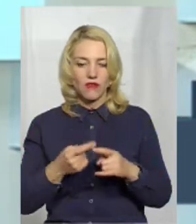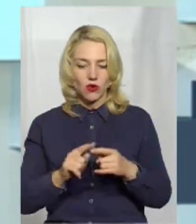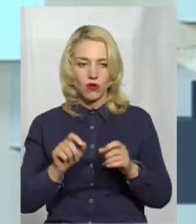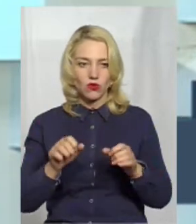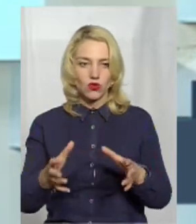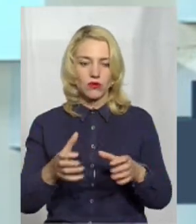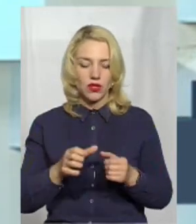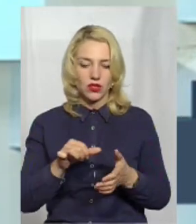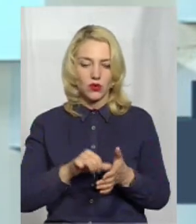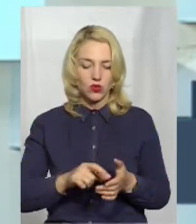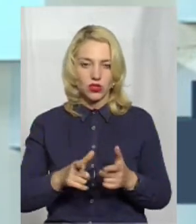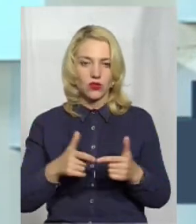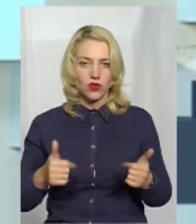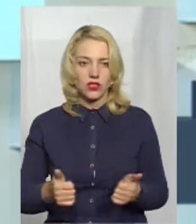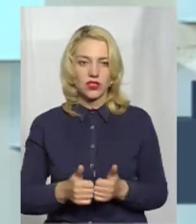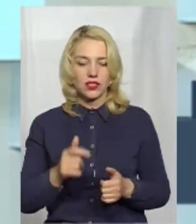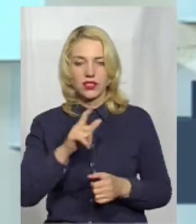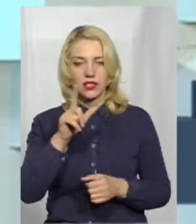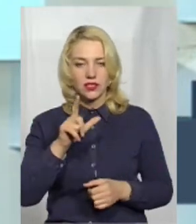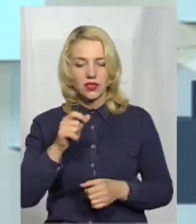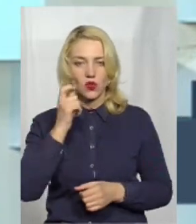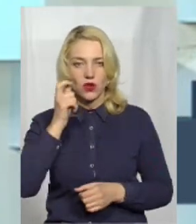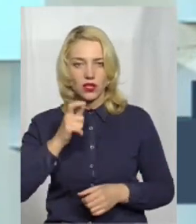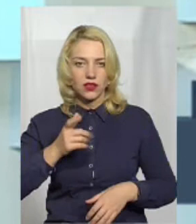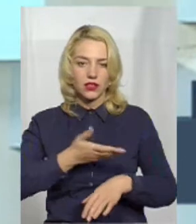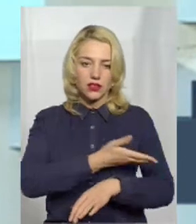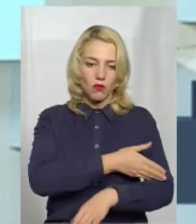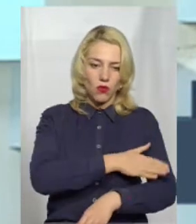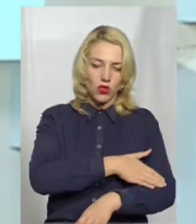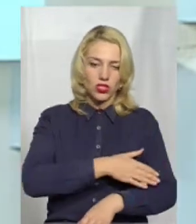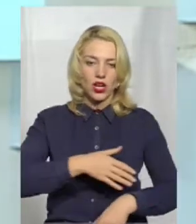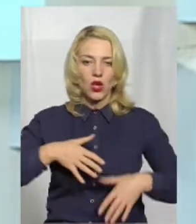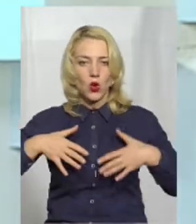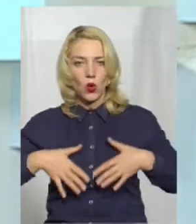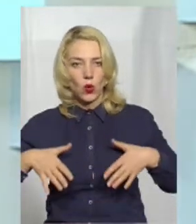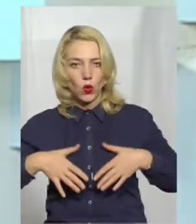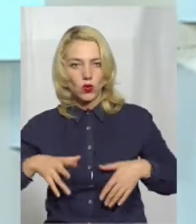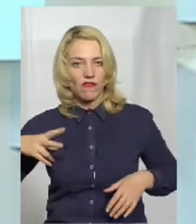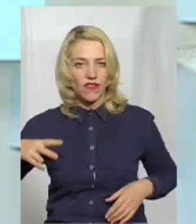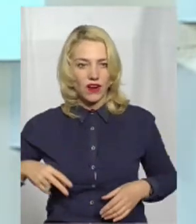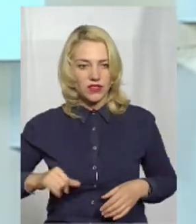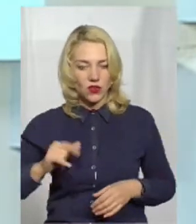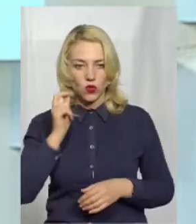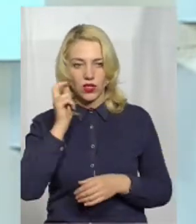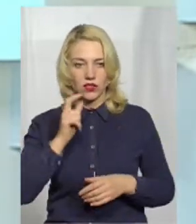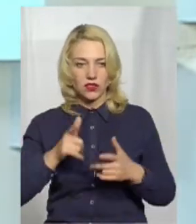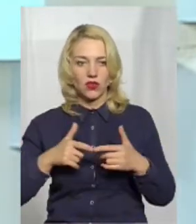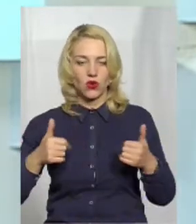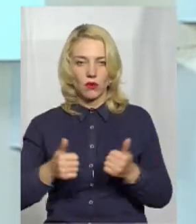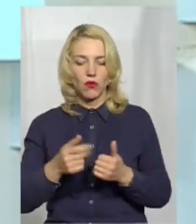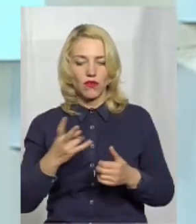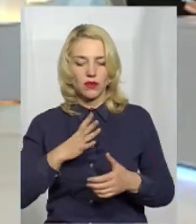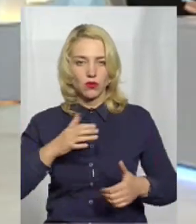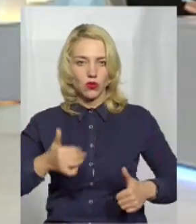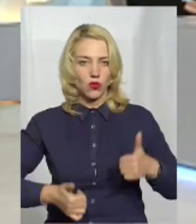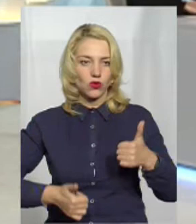участь організації із України, із Польщі, із Грузії, із Франції. І українські організації мають конкурувати